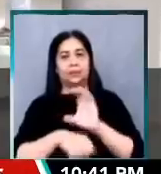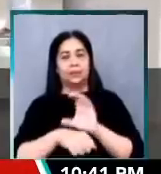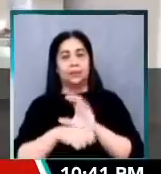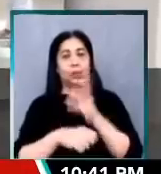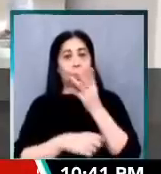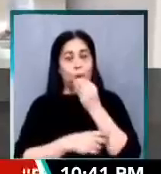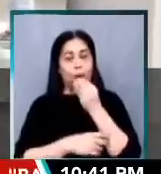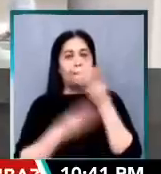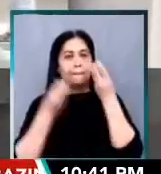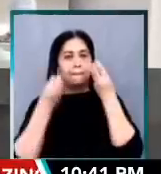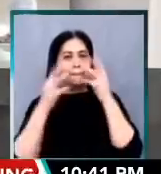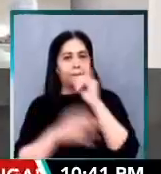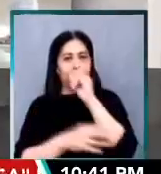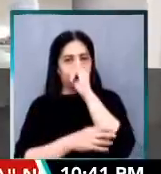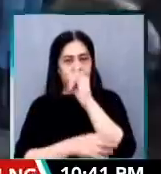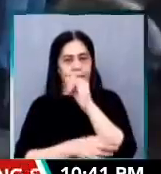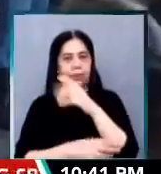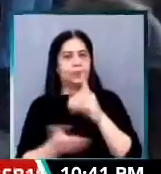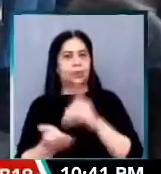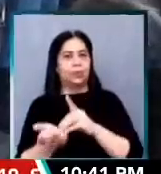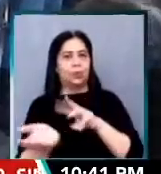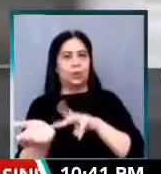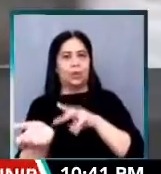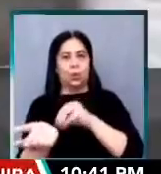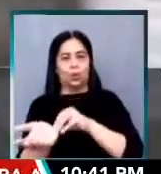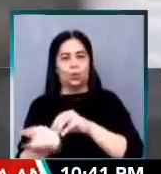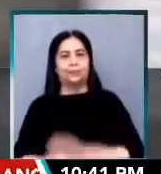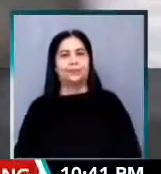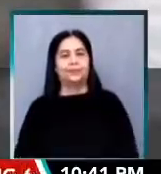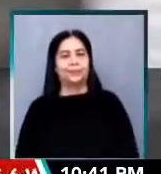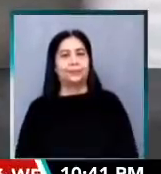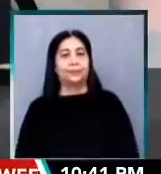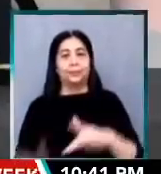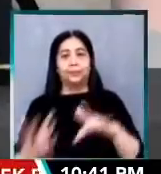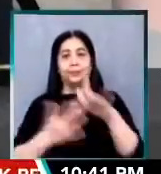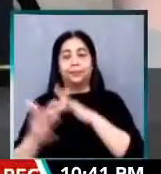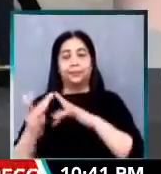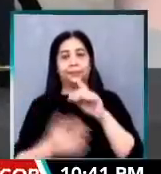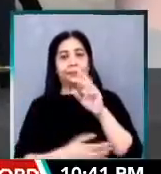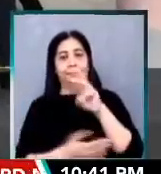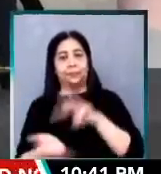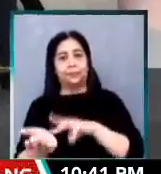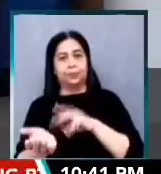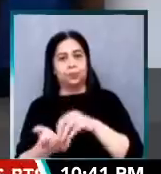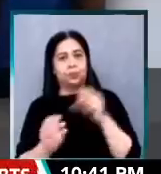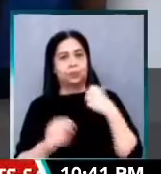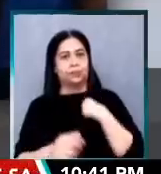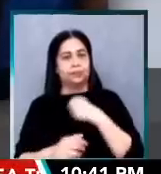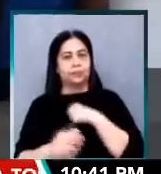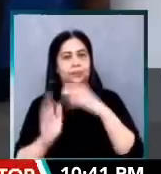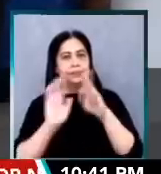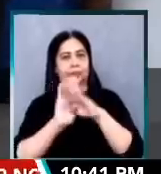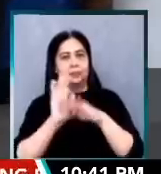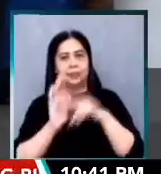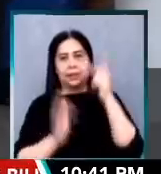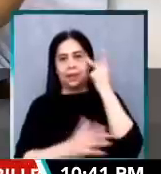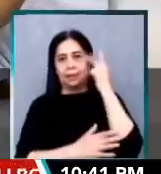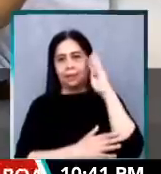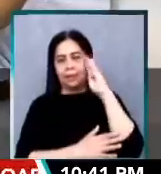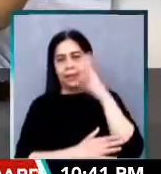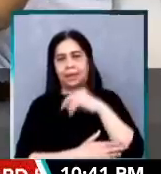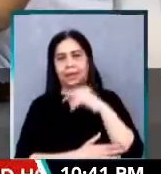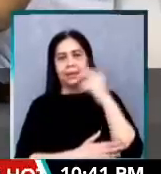Moreno at Dr. Willie O. Nag-ikot si Naong at mga senatoriables sa sina Carl Balita at Jopet Sison sa La Union.